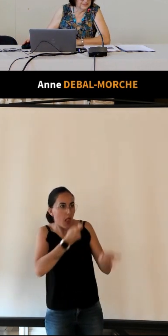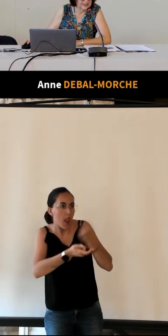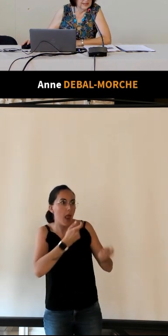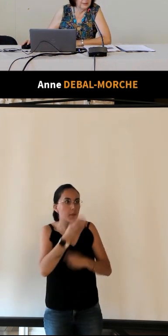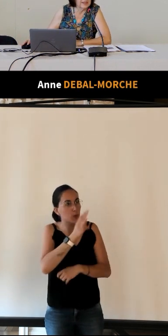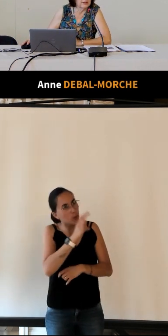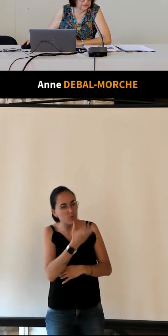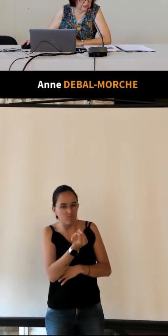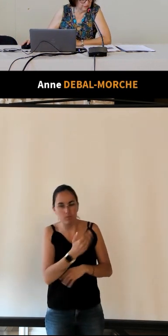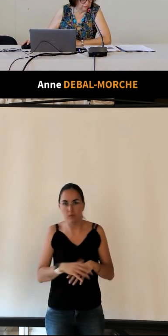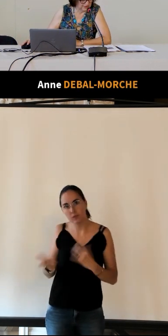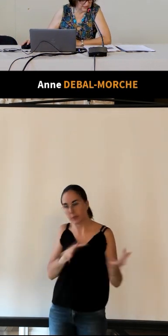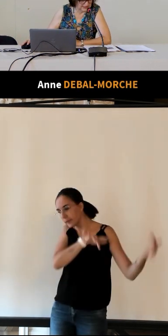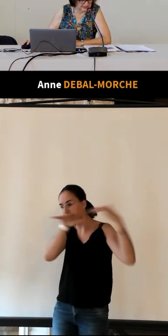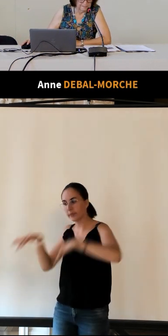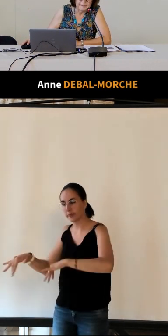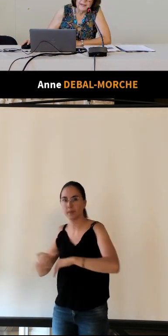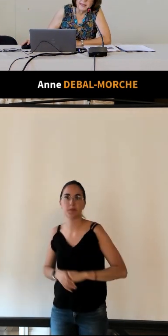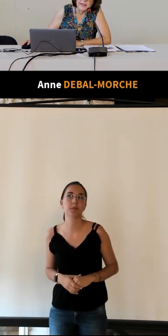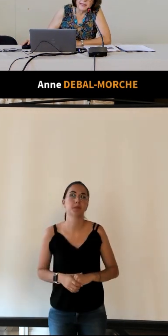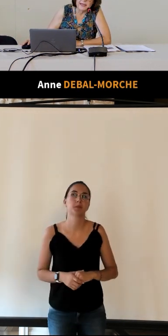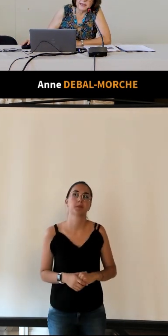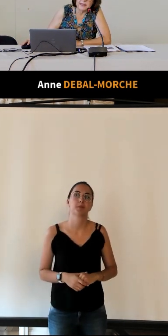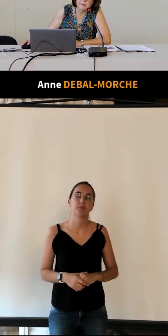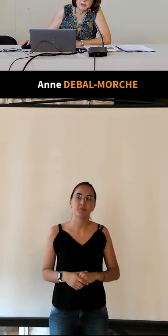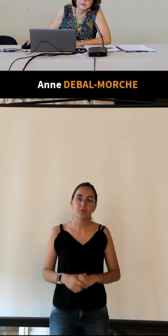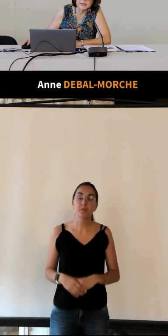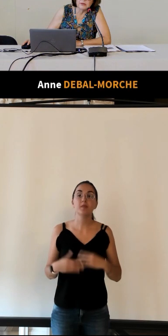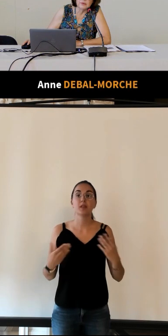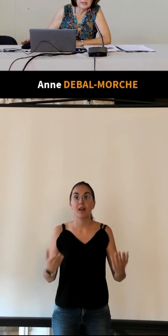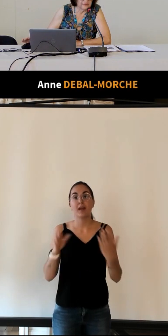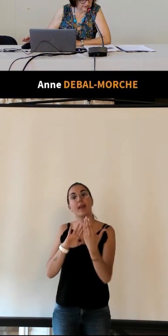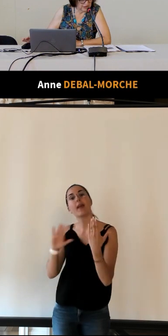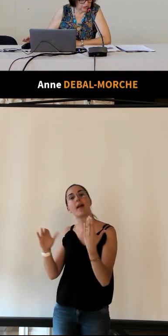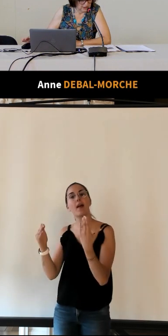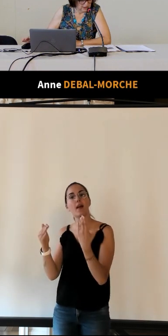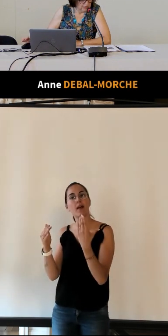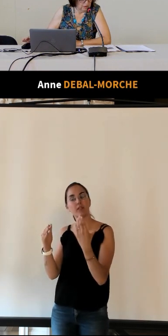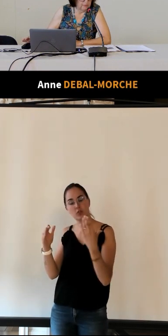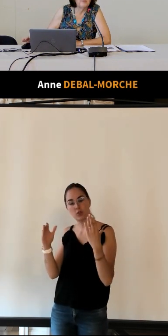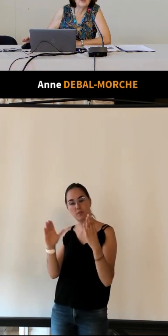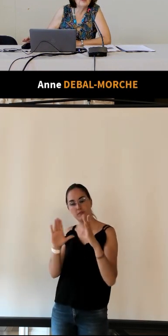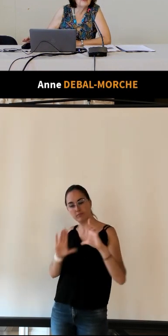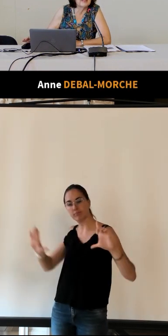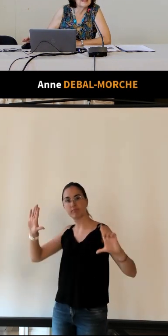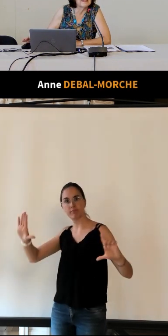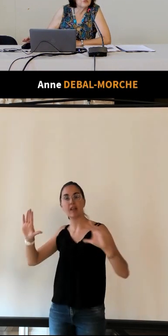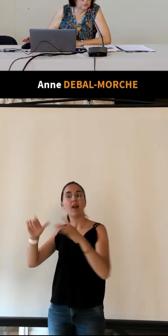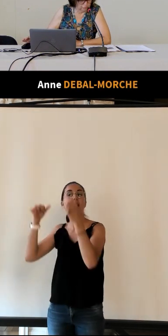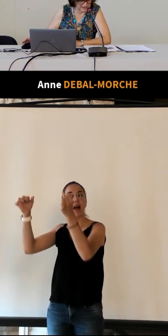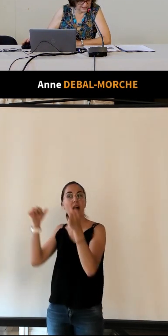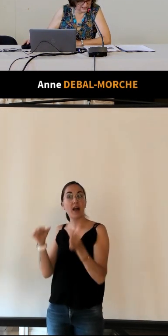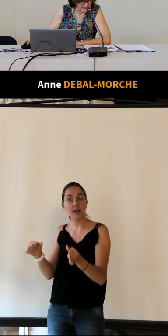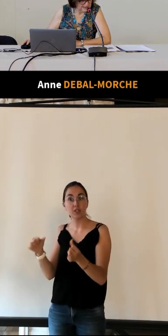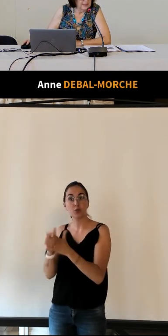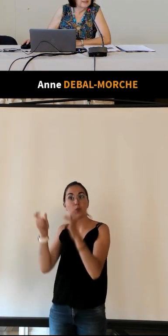des personnes dans les lieux touristiques et à l'arrière-plan c'est une affiche pour promouvoir l'Institut